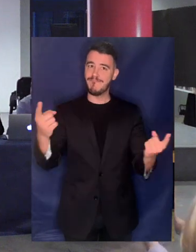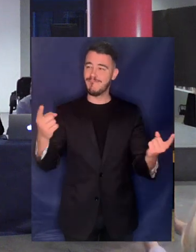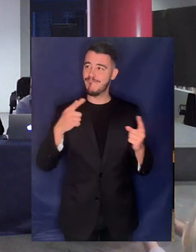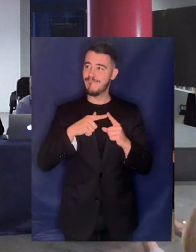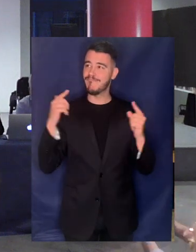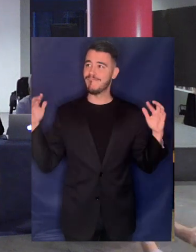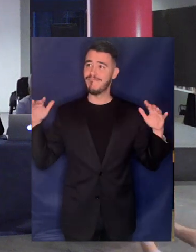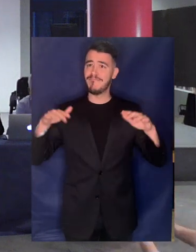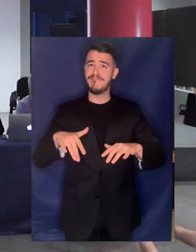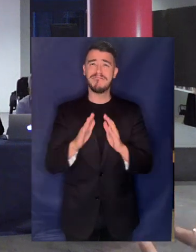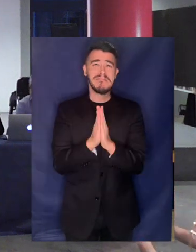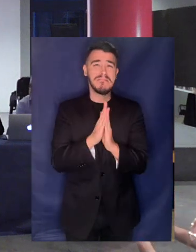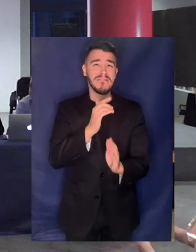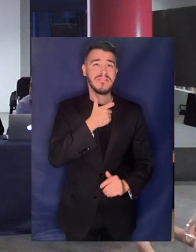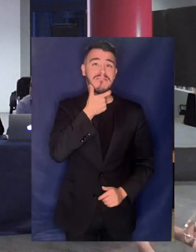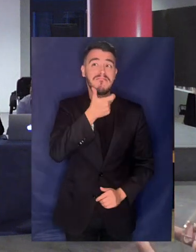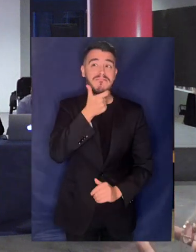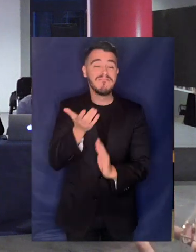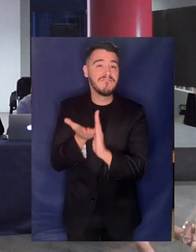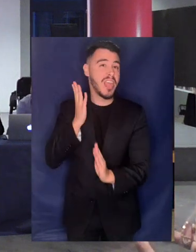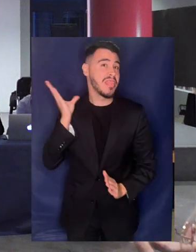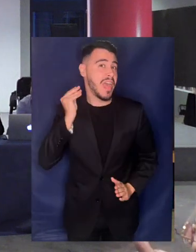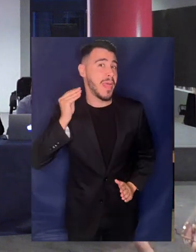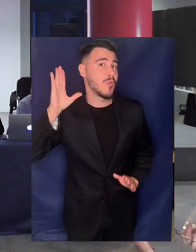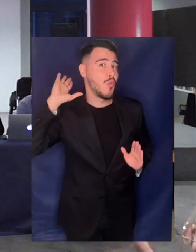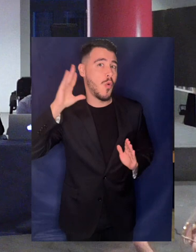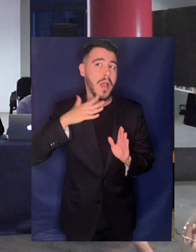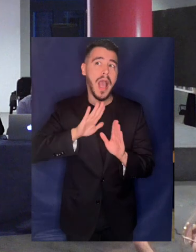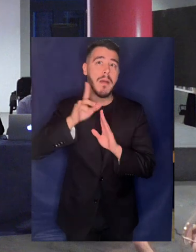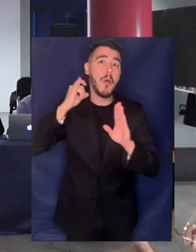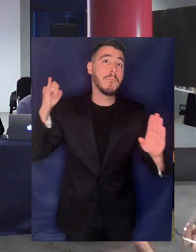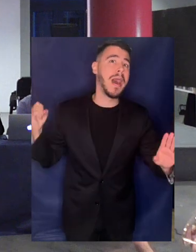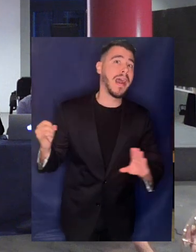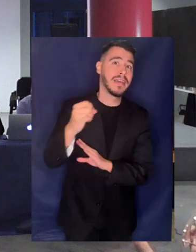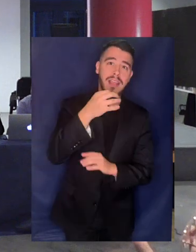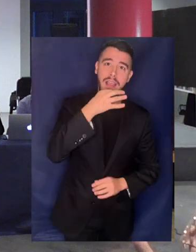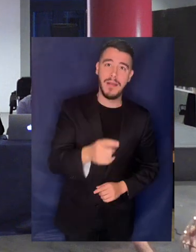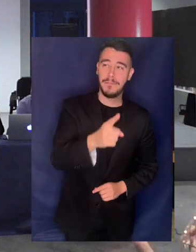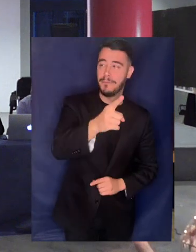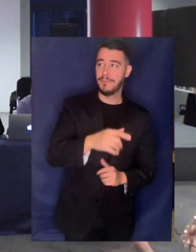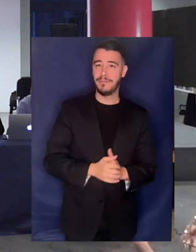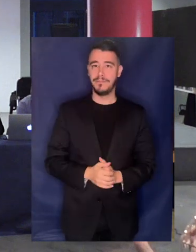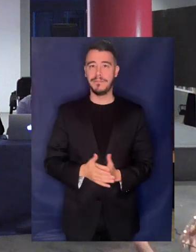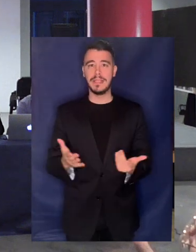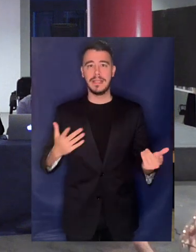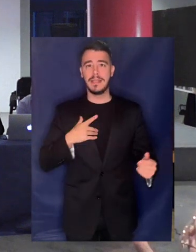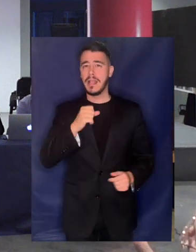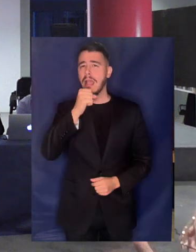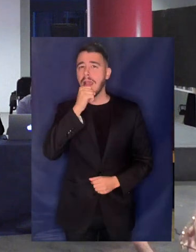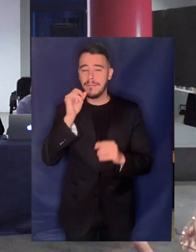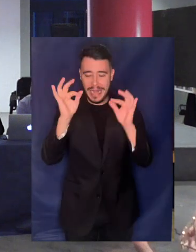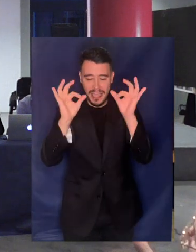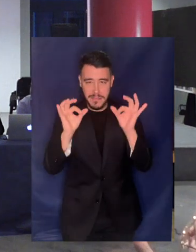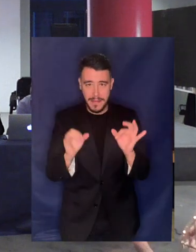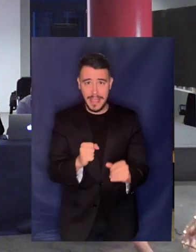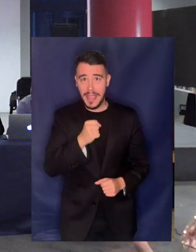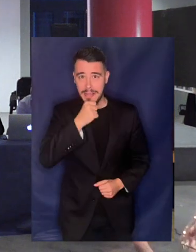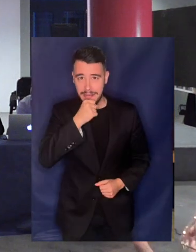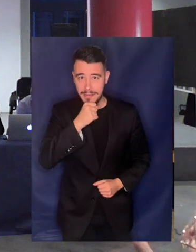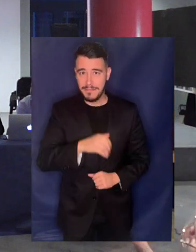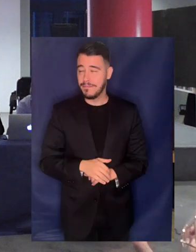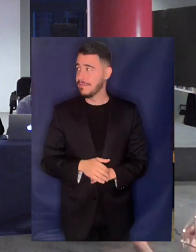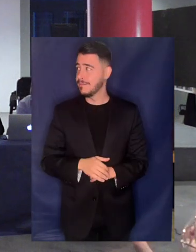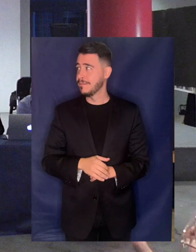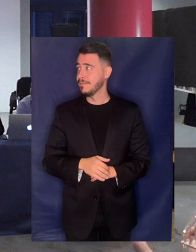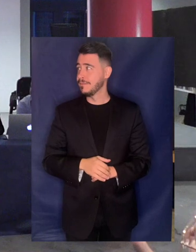Λέω χαίρομαι που καταφέρνουμε και βρισκόμαστε Έλα για Ο αναπληρωτής τομεάρχης κάνει